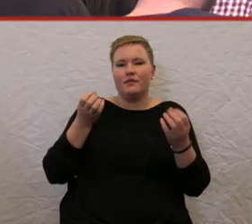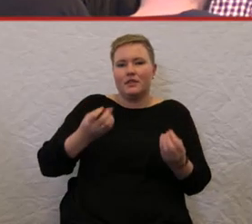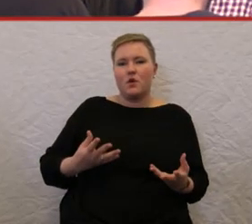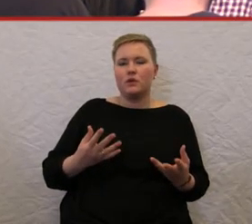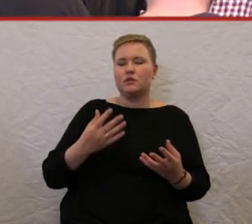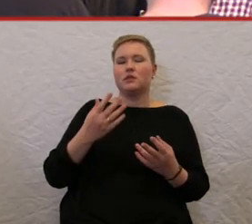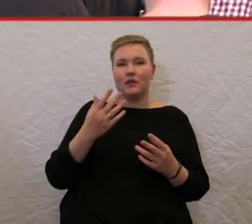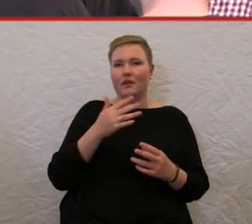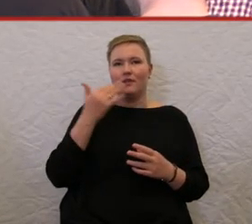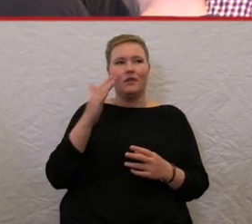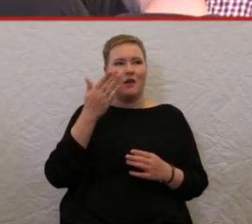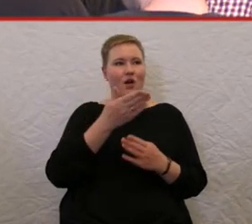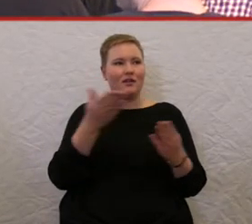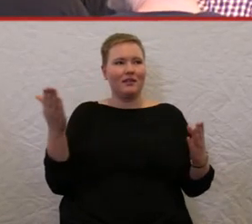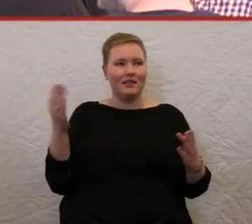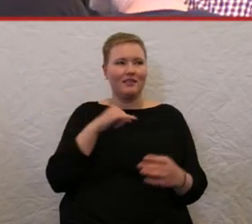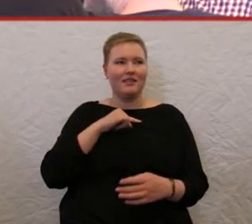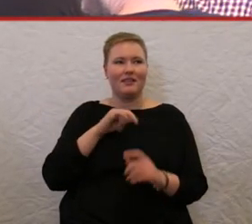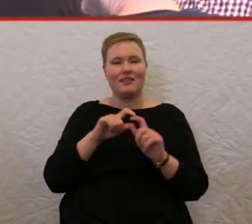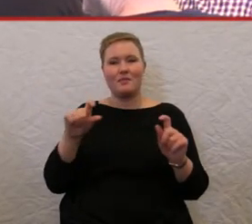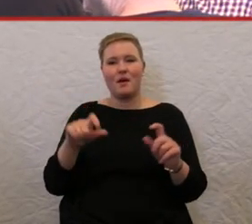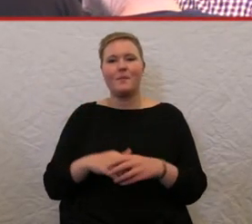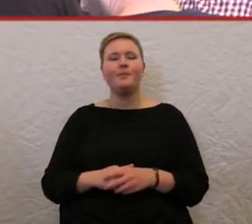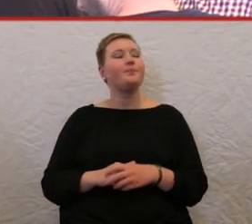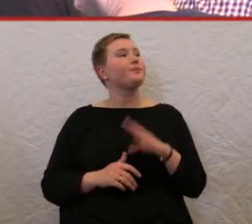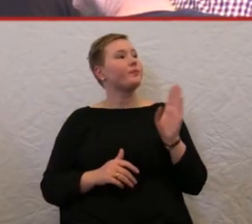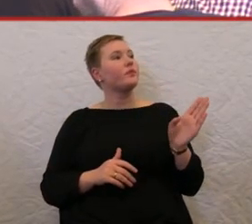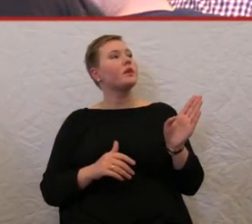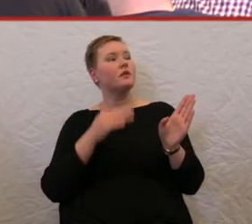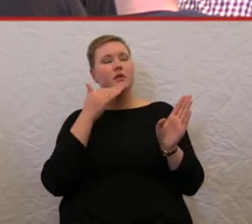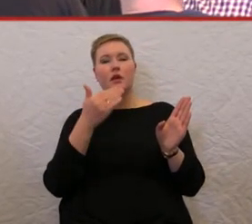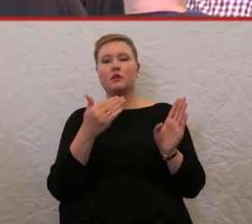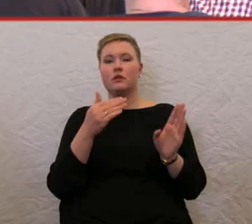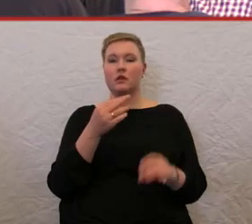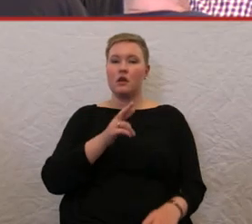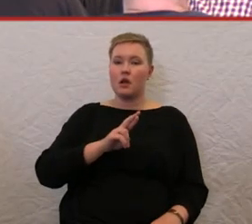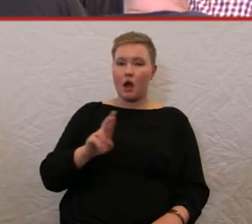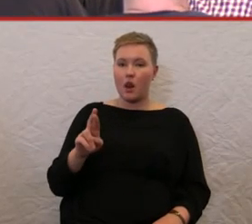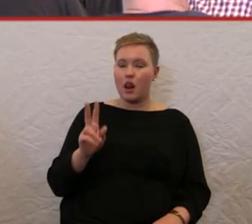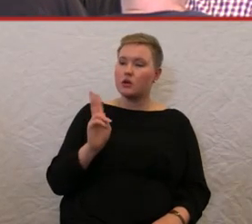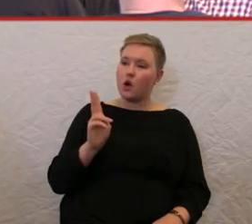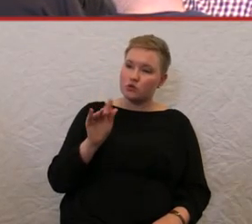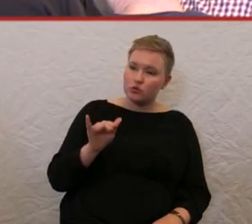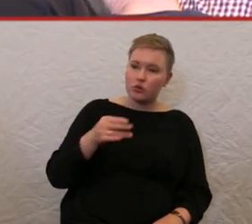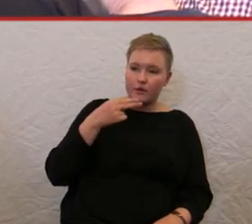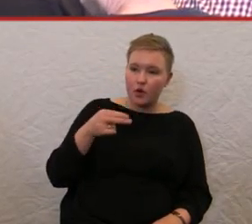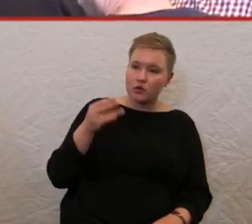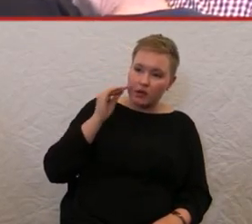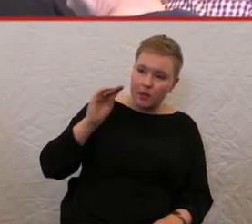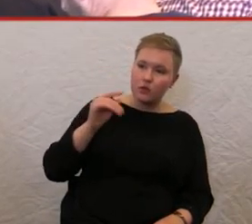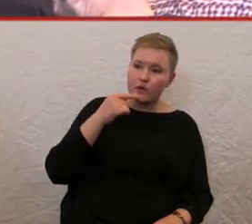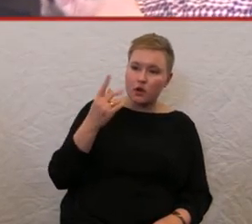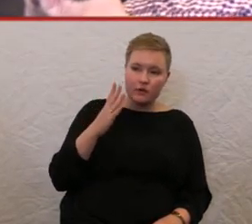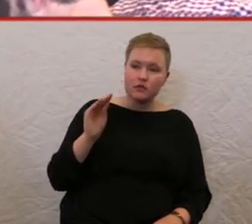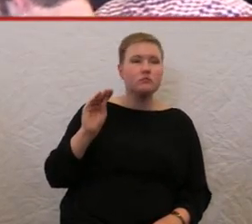Viel Erfolg. Ja, schönen Dank. Raul, hast du noch Antworten, Anmerkungen? Ne,